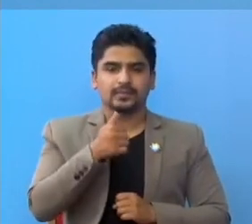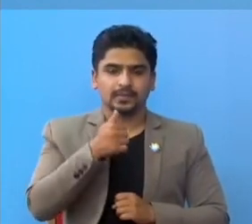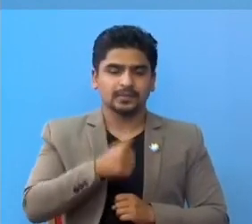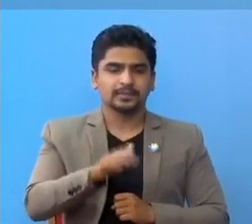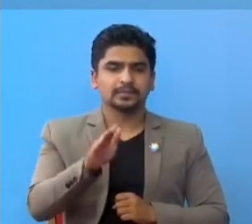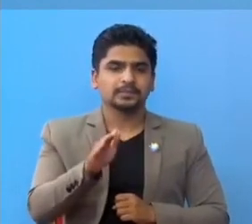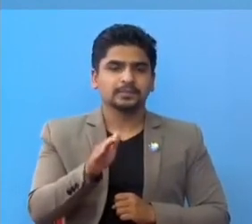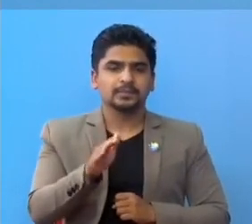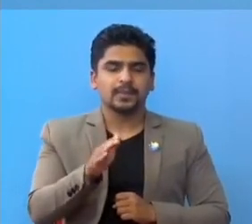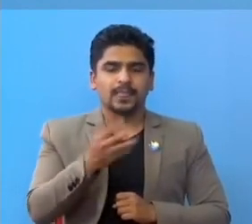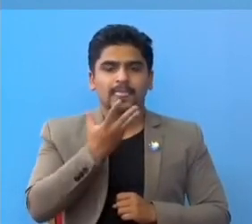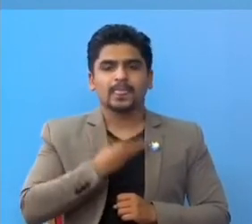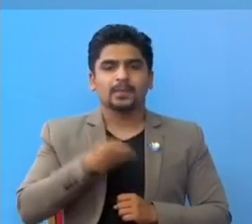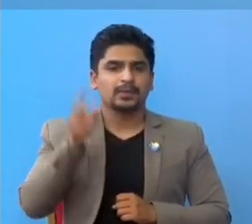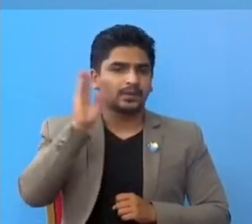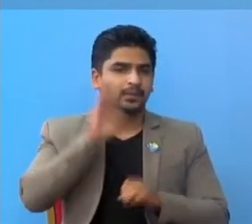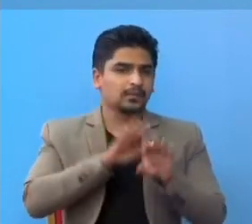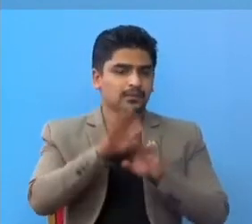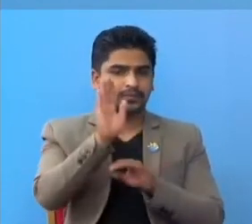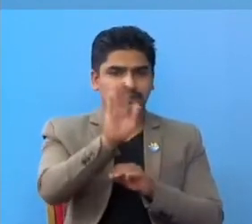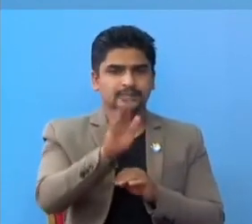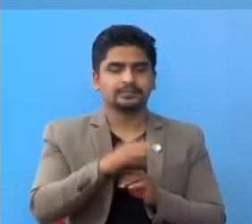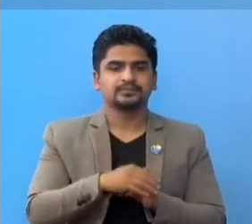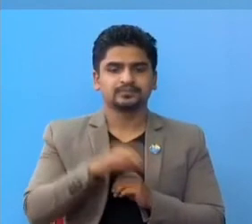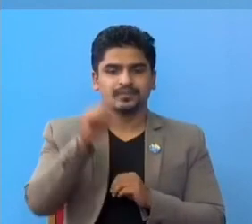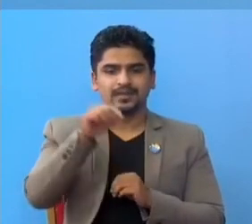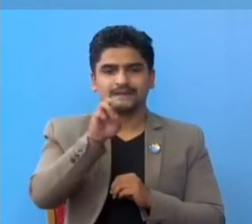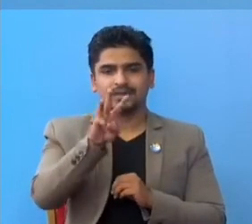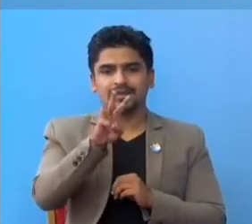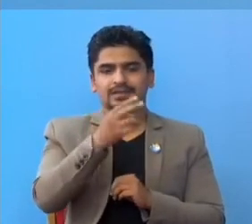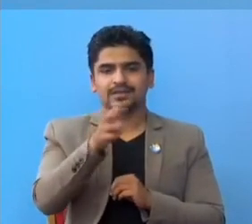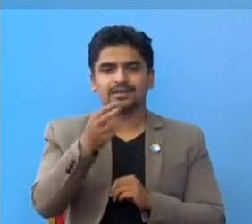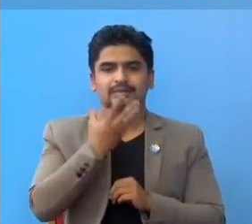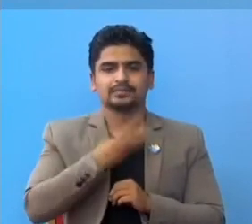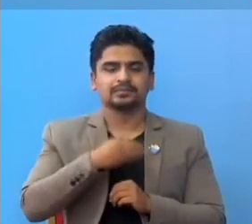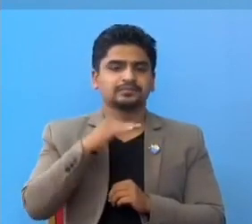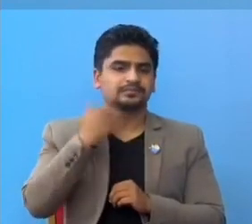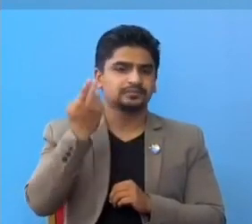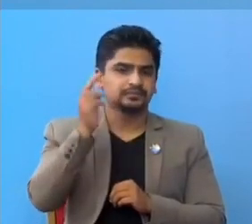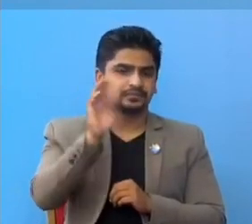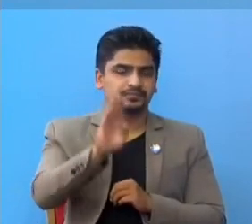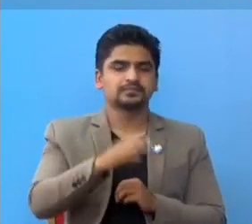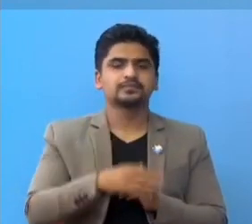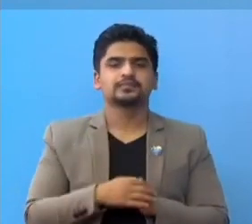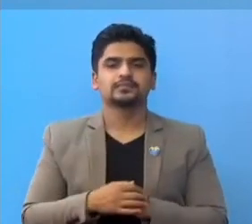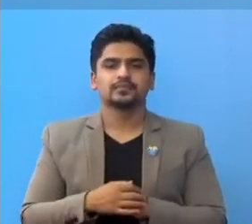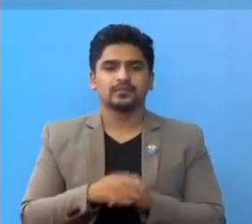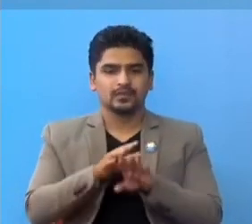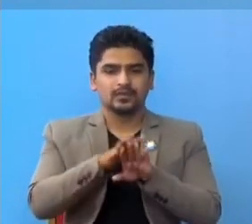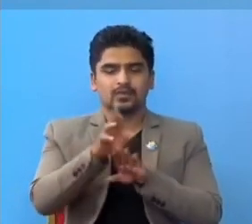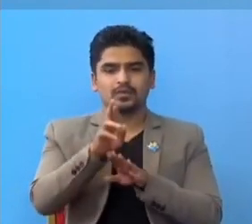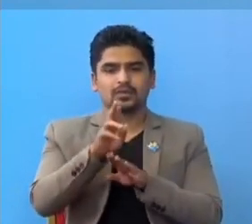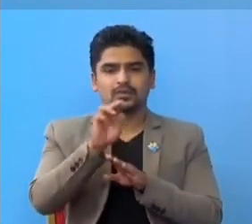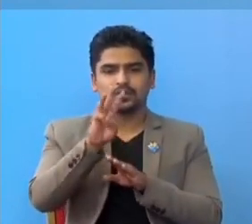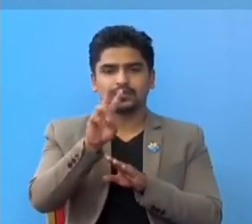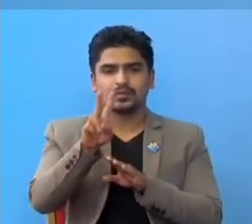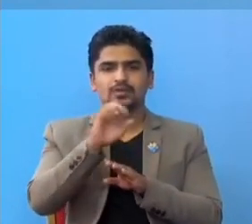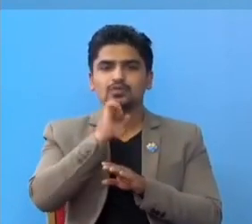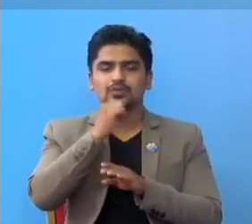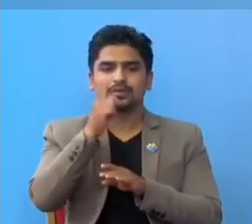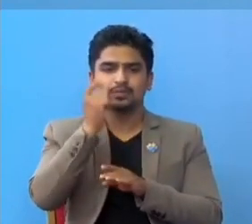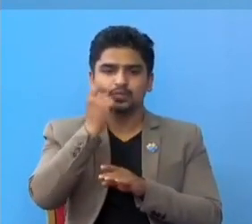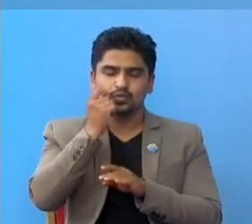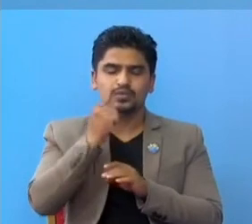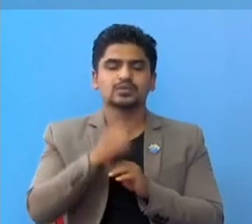अब दुखद खबर रुपनी छन आज तीन जना को दुखद निधन भाईको छा र वताट का 32 बर्षिये एक